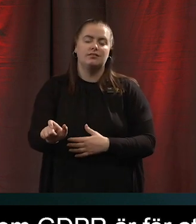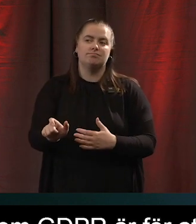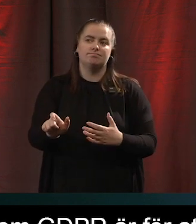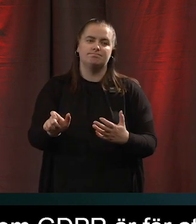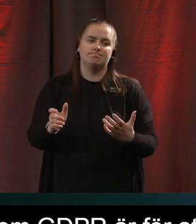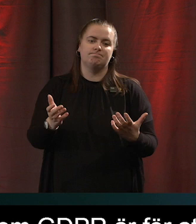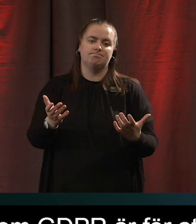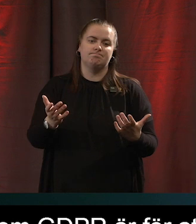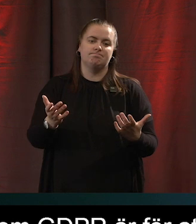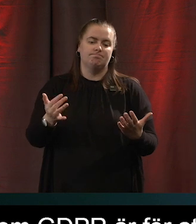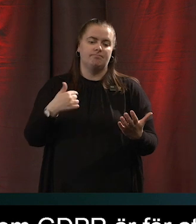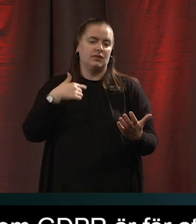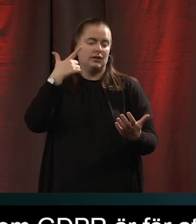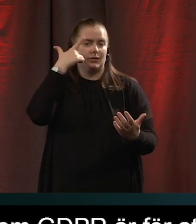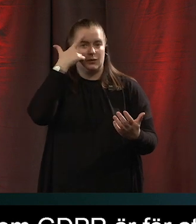jag tror att